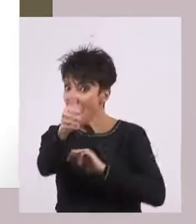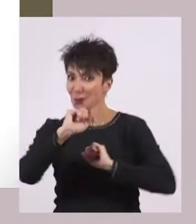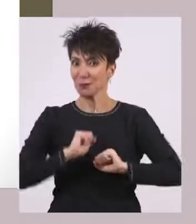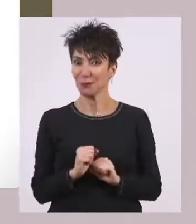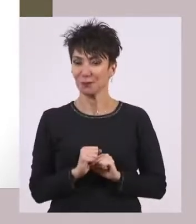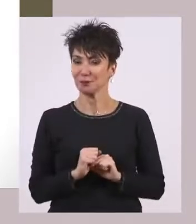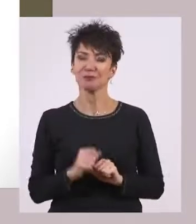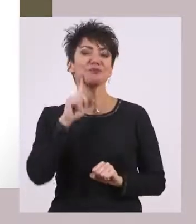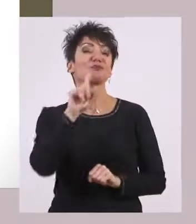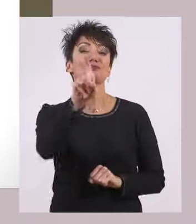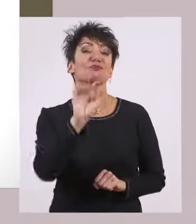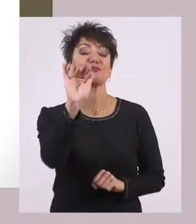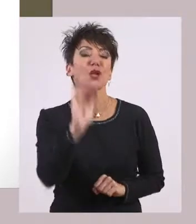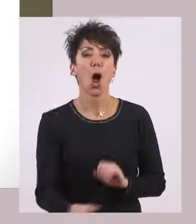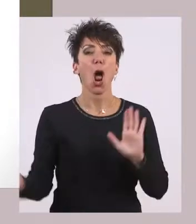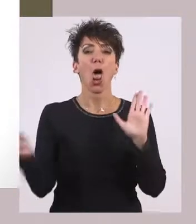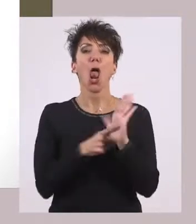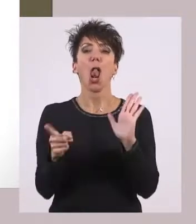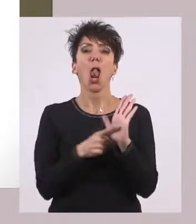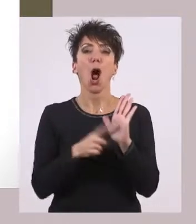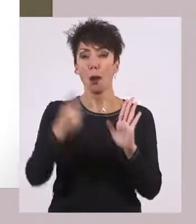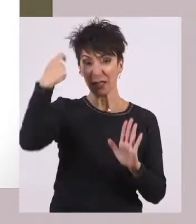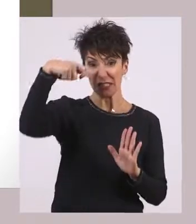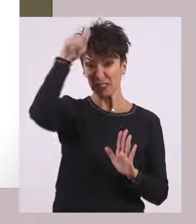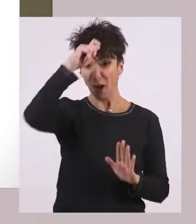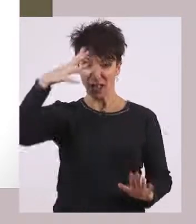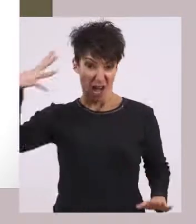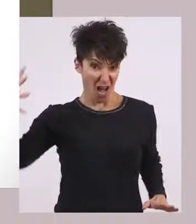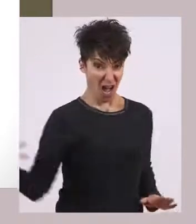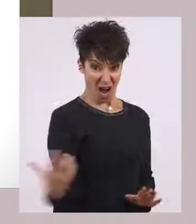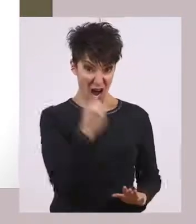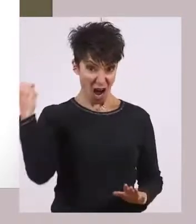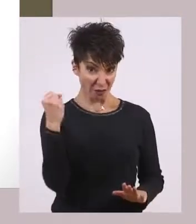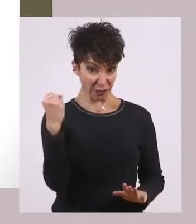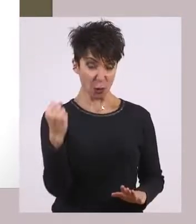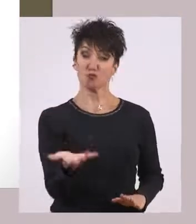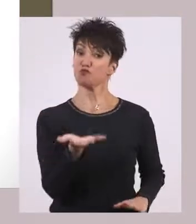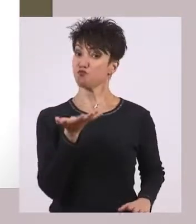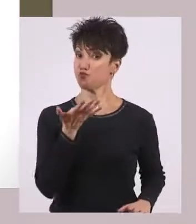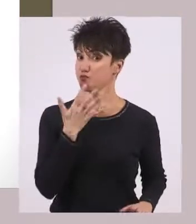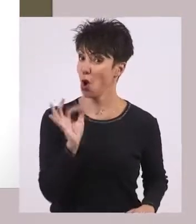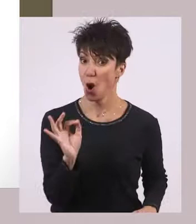Οι νόμοι στη Σπάρτη ήταν αυστηροί για ποιο λόγο.